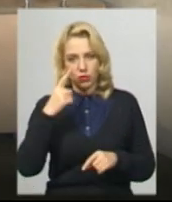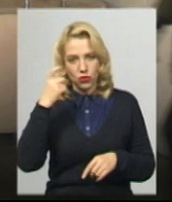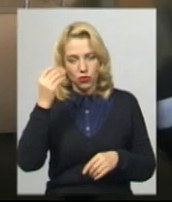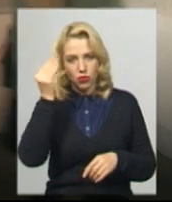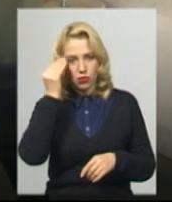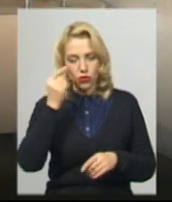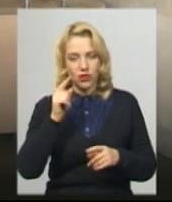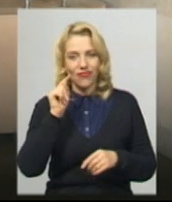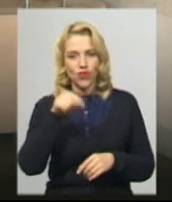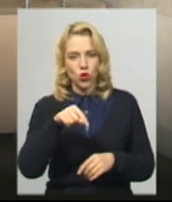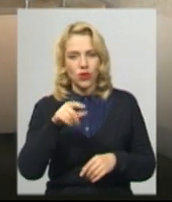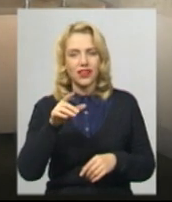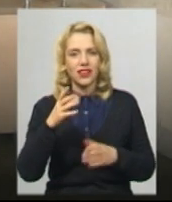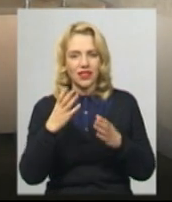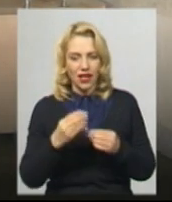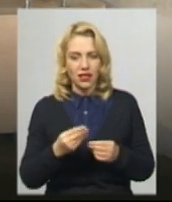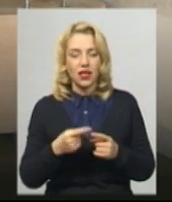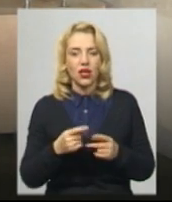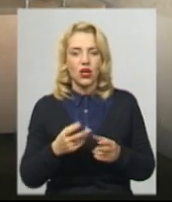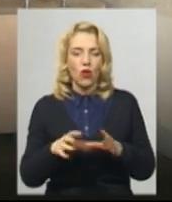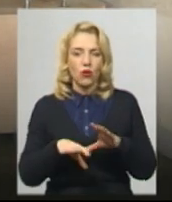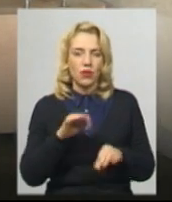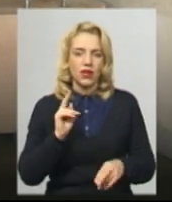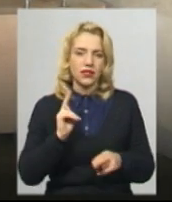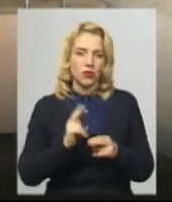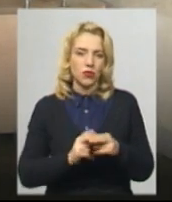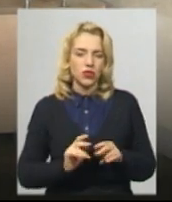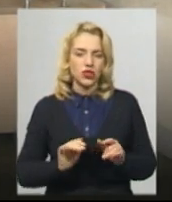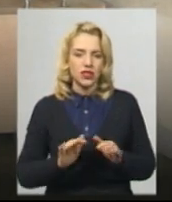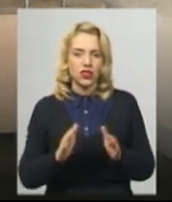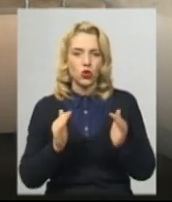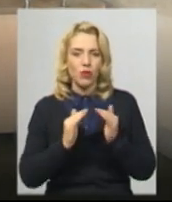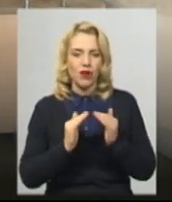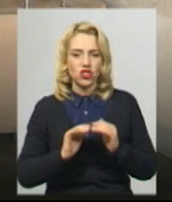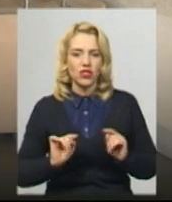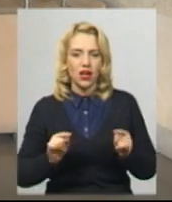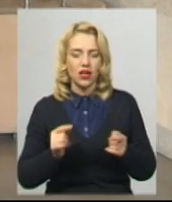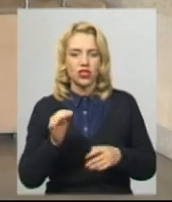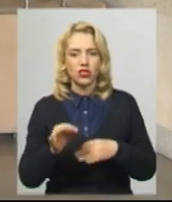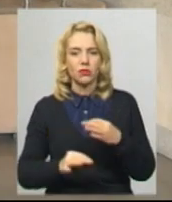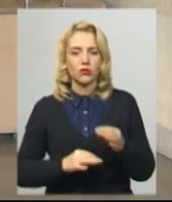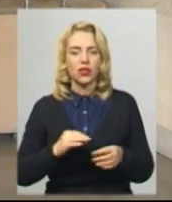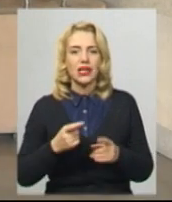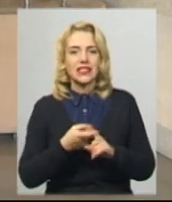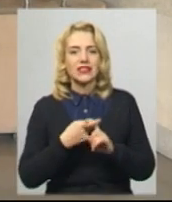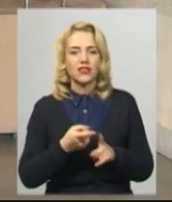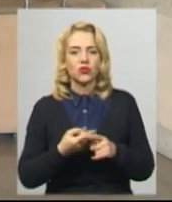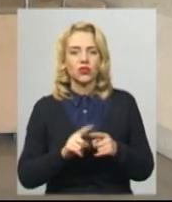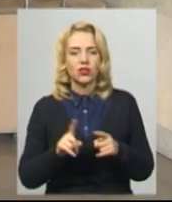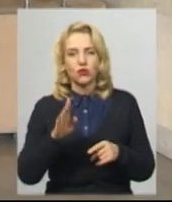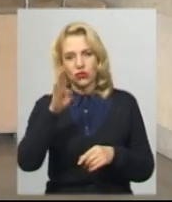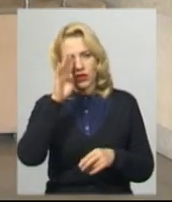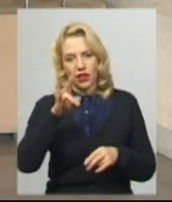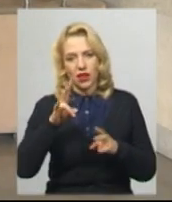Йому обрали у якості запобіжного заходу домашній арест цілодобовий, в зв'язку з тим, що він також